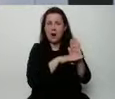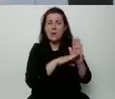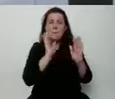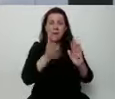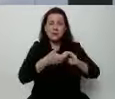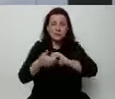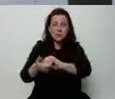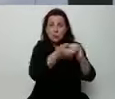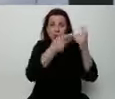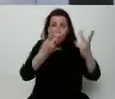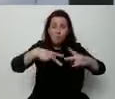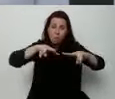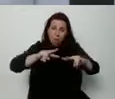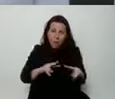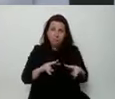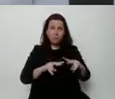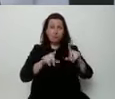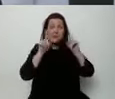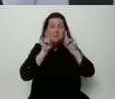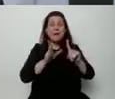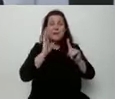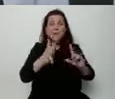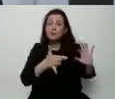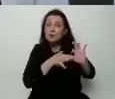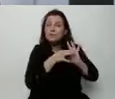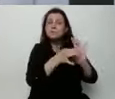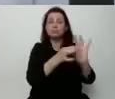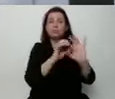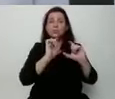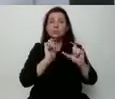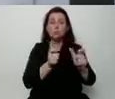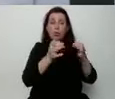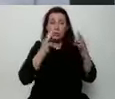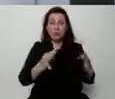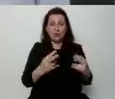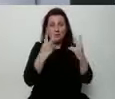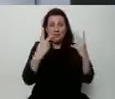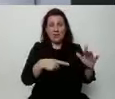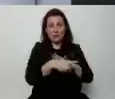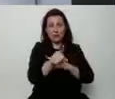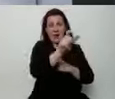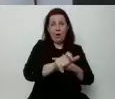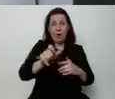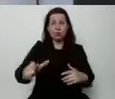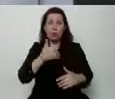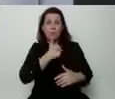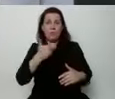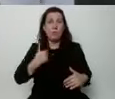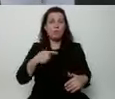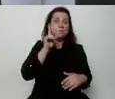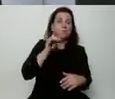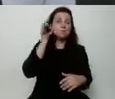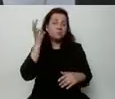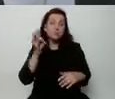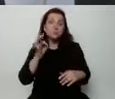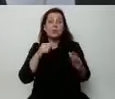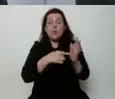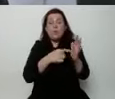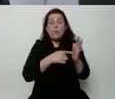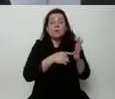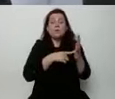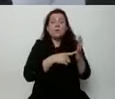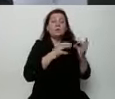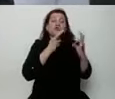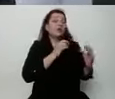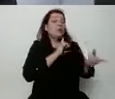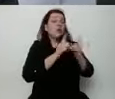i który będzie się naprawdę odnosił do tego wszystkiego, co dzisiaj jest ważne dla Polek i Polaków. To będzie to moje przesłanie do Szymona Hołowni.